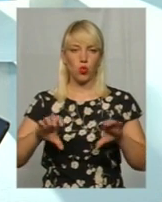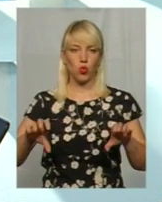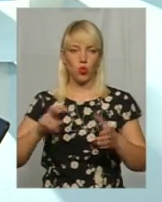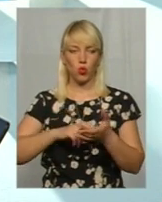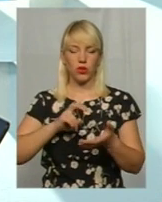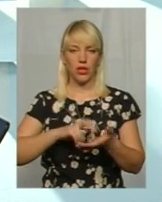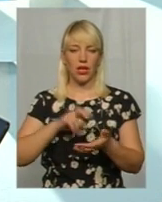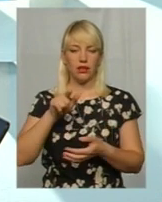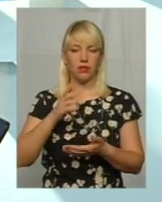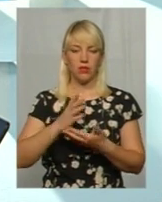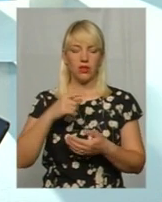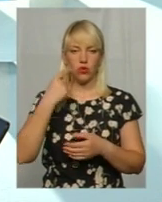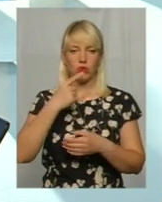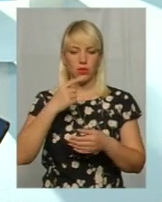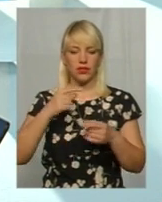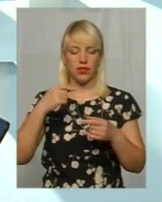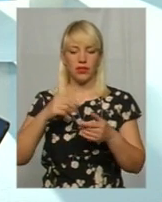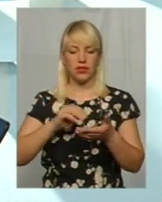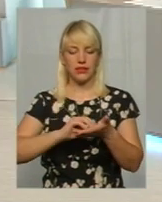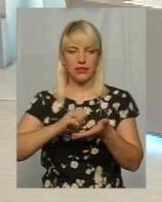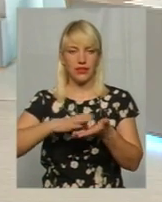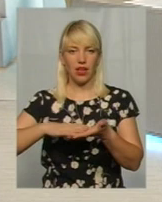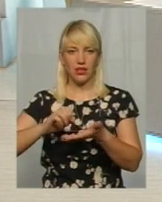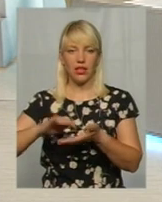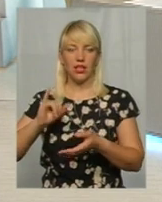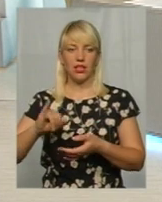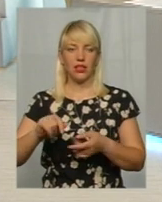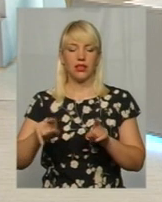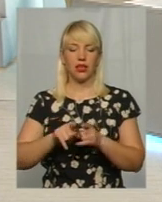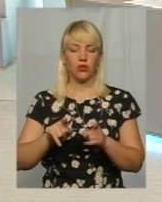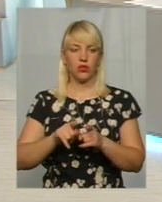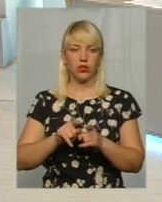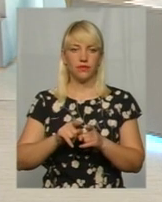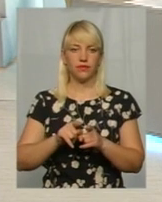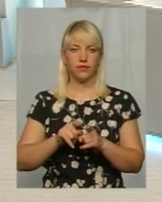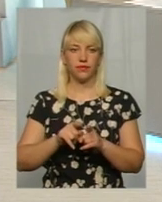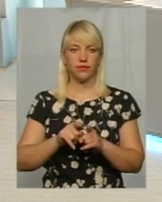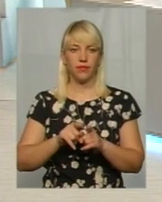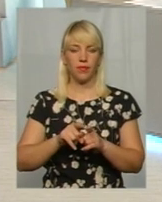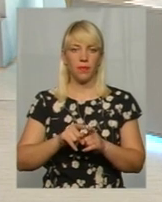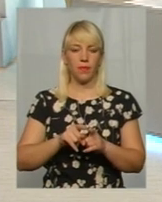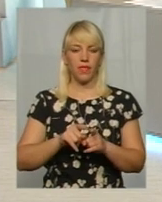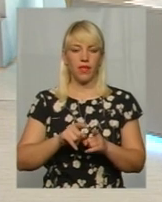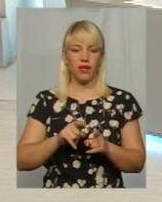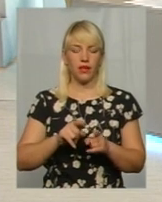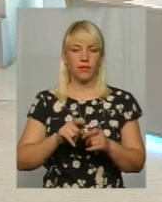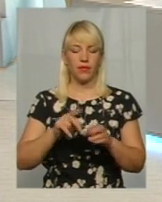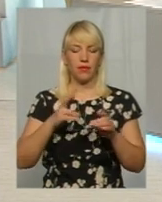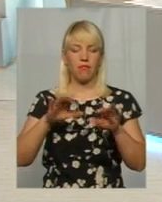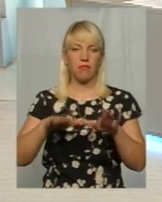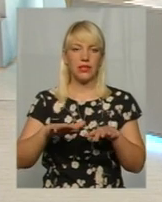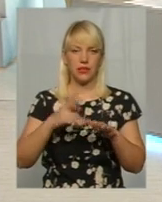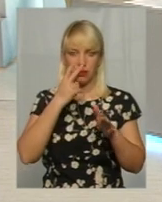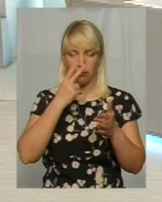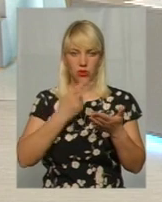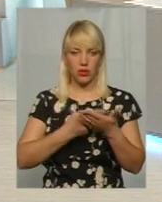особисті дані, персональні дані, види діяльності. Також викопіювання з карти міста Хмельницького, на якій саме земельній ділянці,